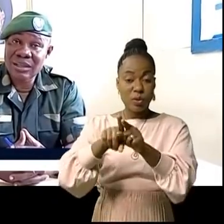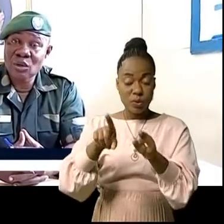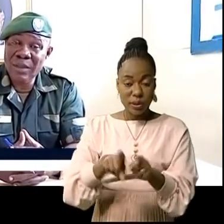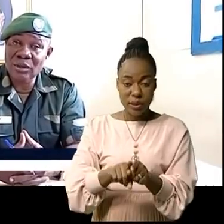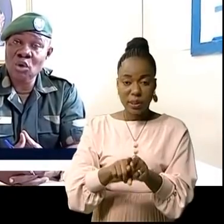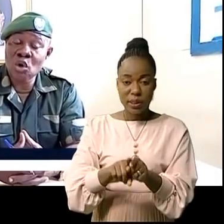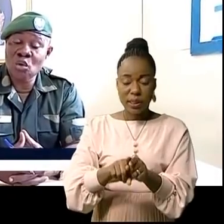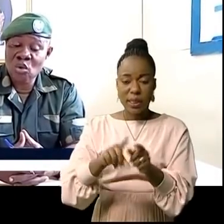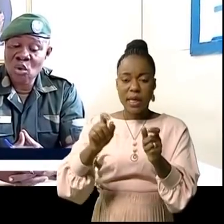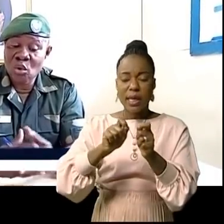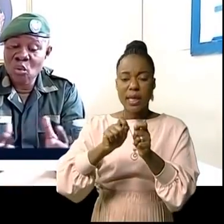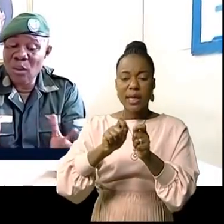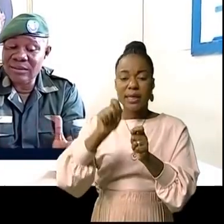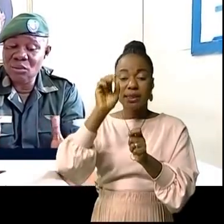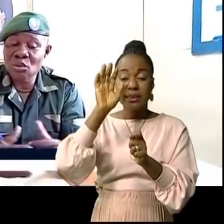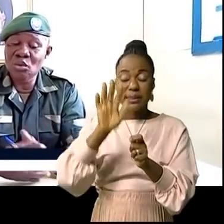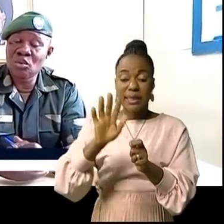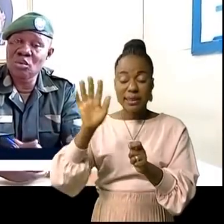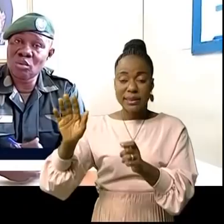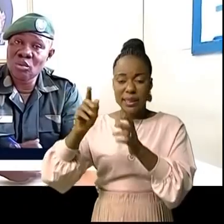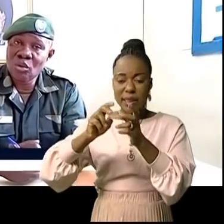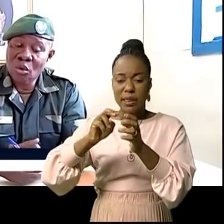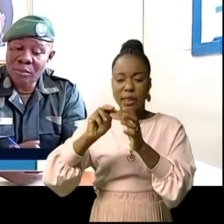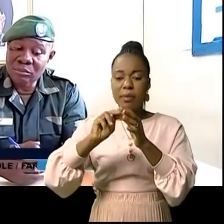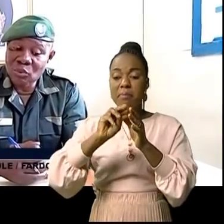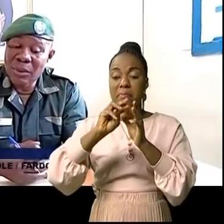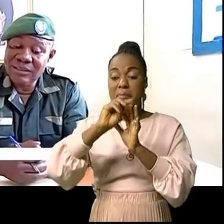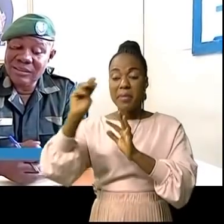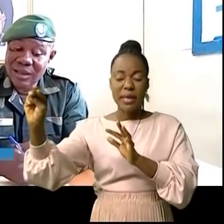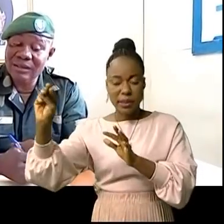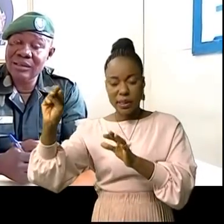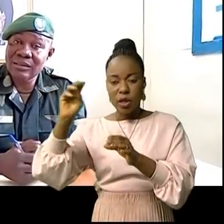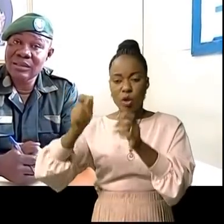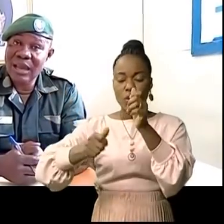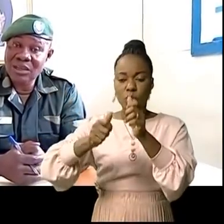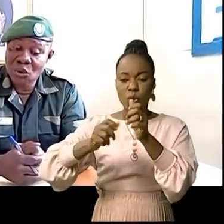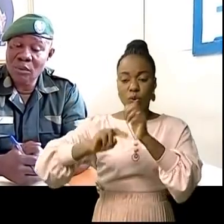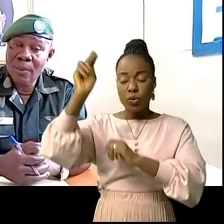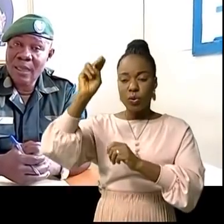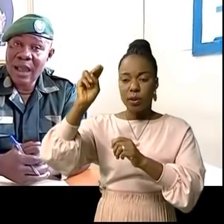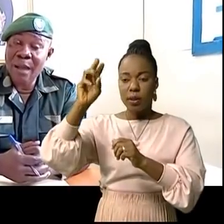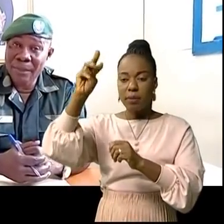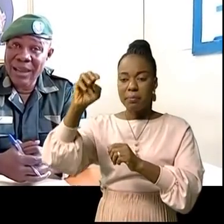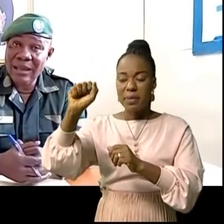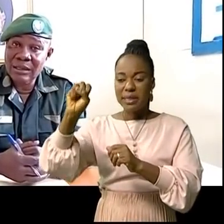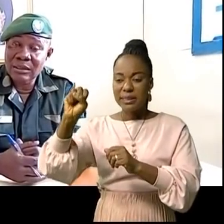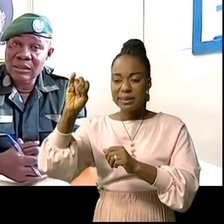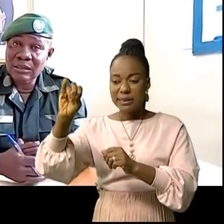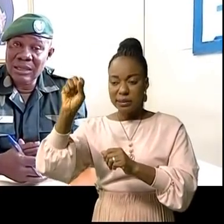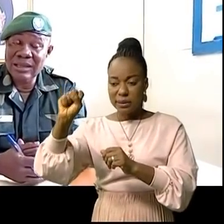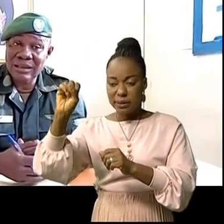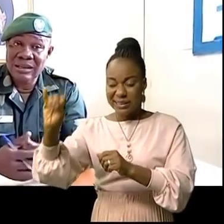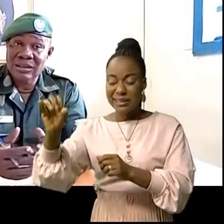km au nord-ouest de Massissi-Centre, et ce, après